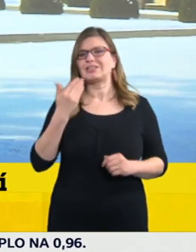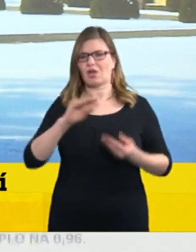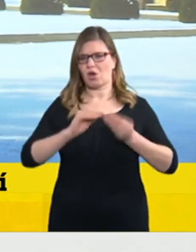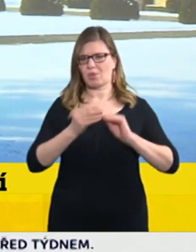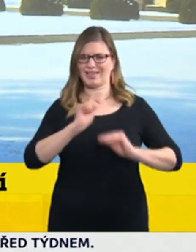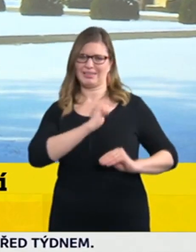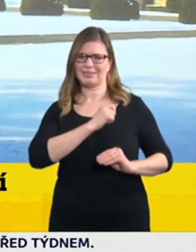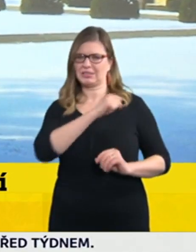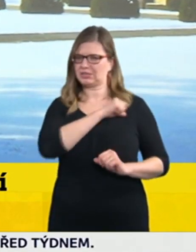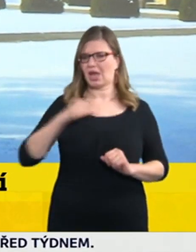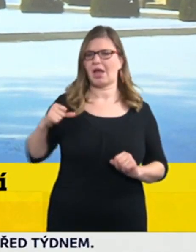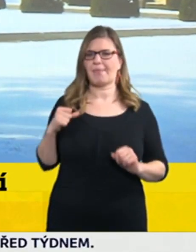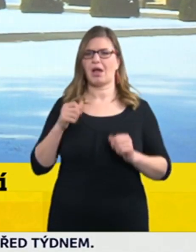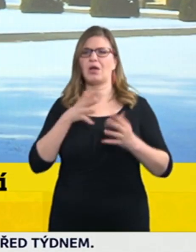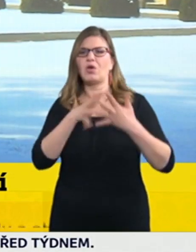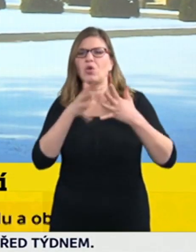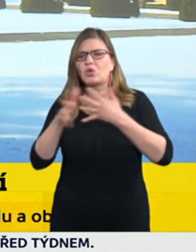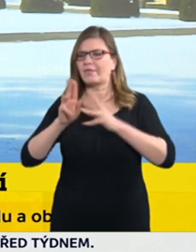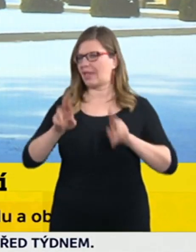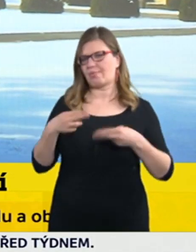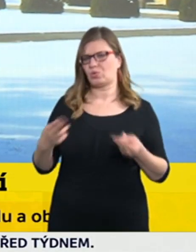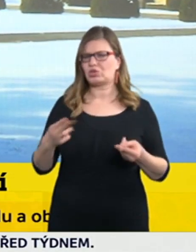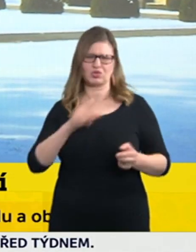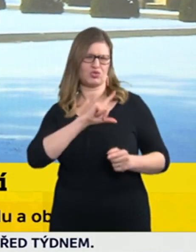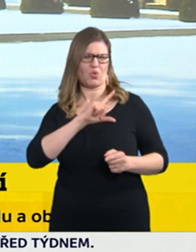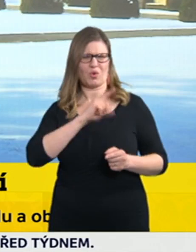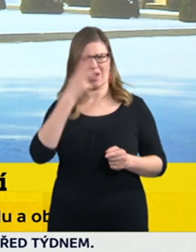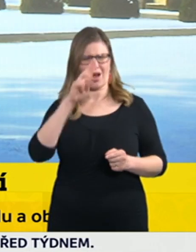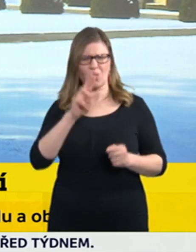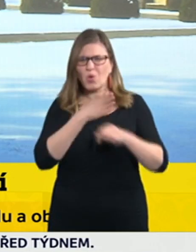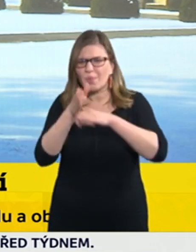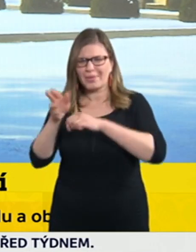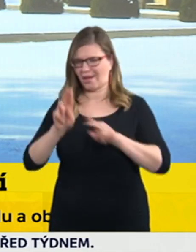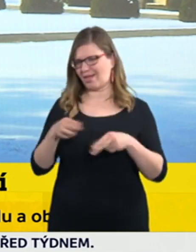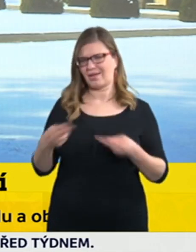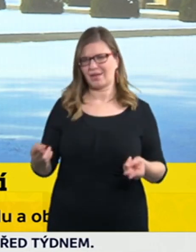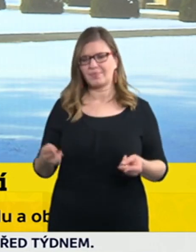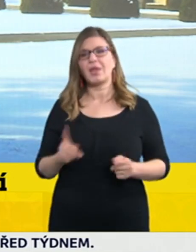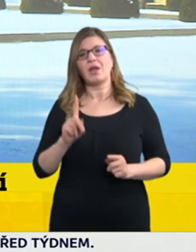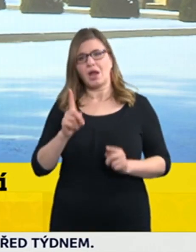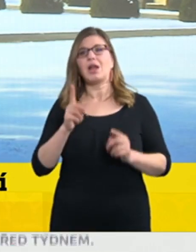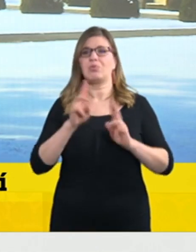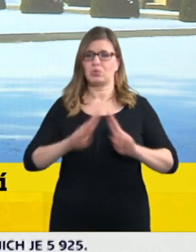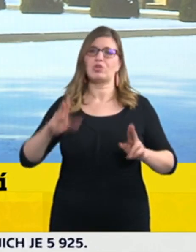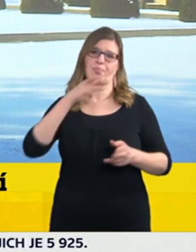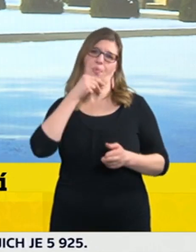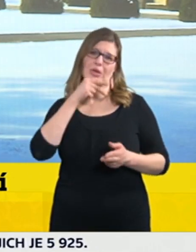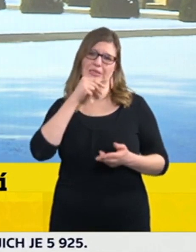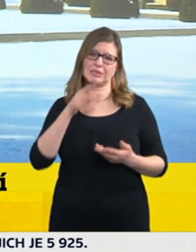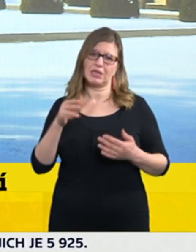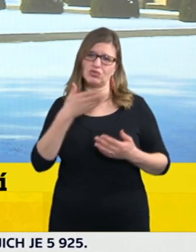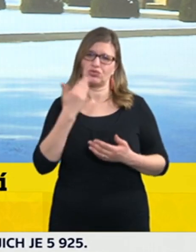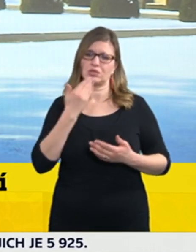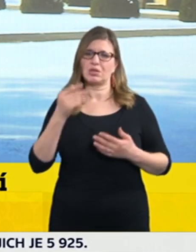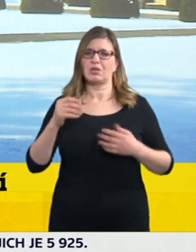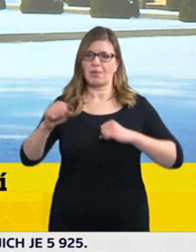v rámci tohoto krizového režimu, který je a má k tomu veškeré kompetence policie České republiky, tak jsme domluveni tak, že se